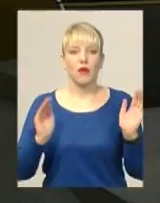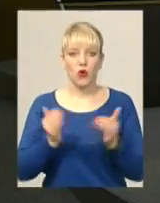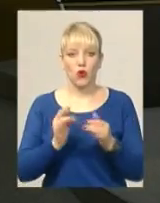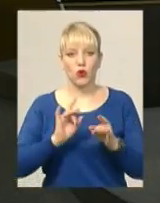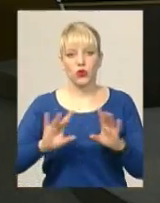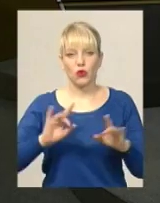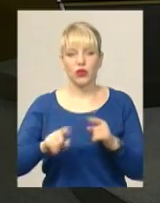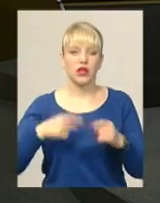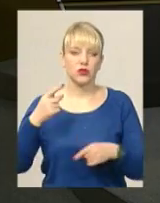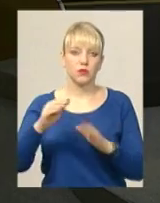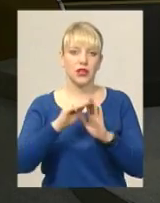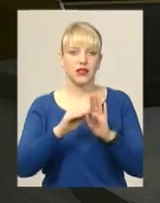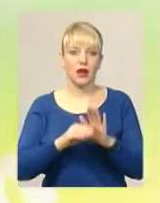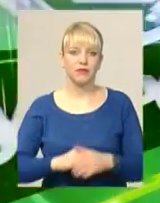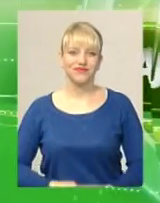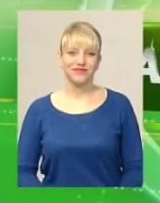огляд наступних тем.